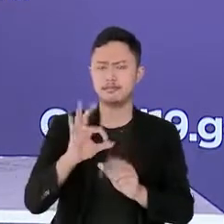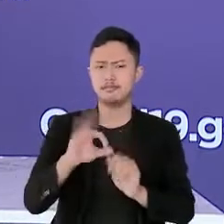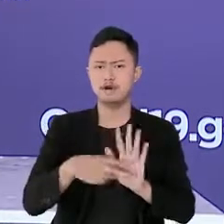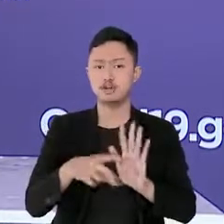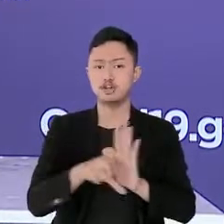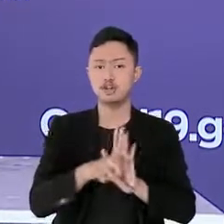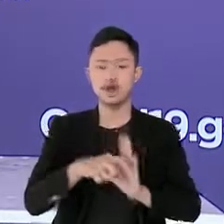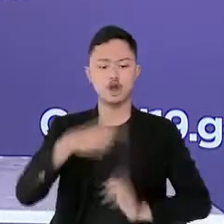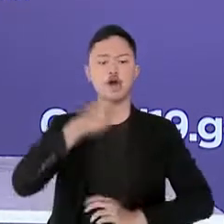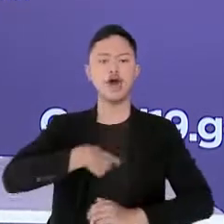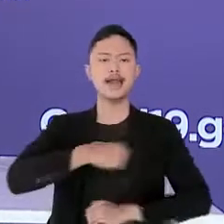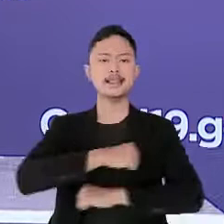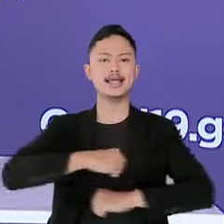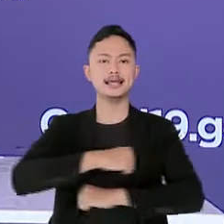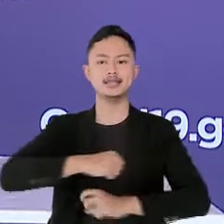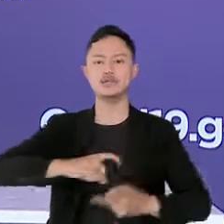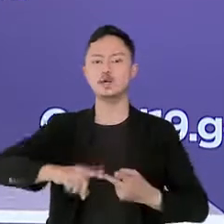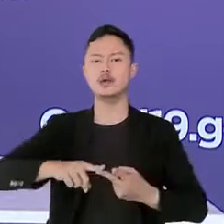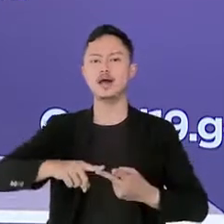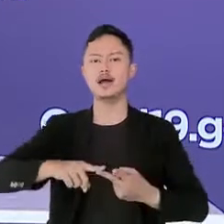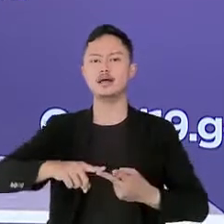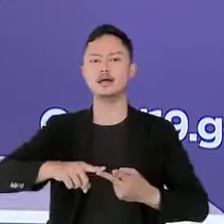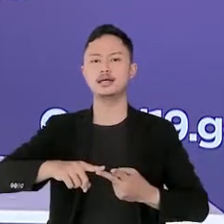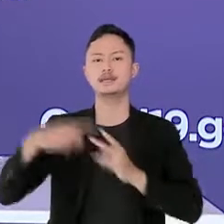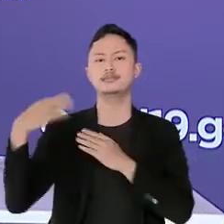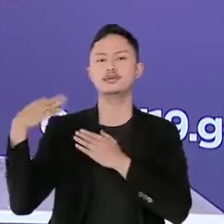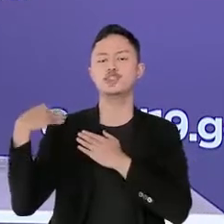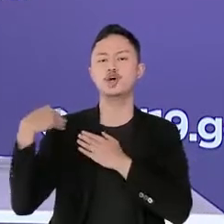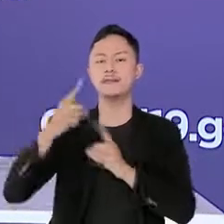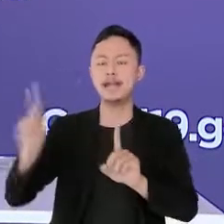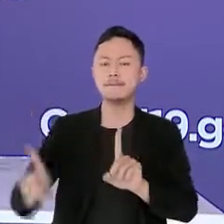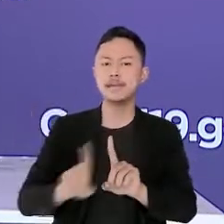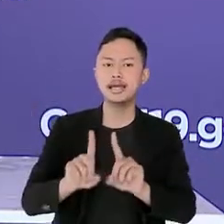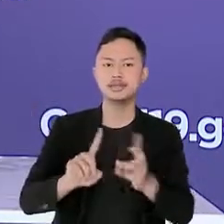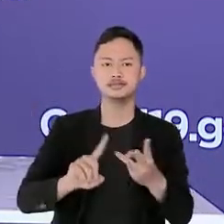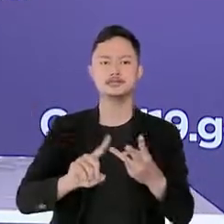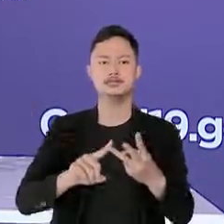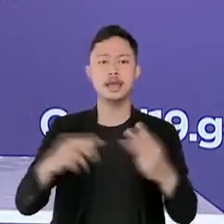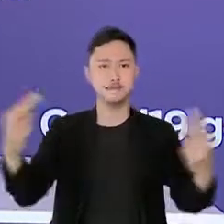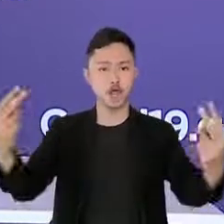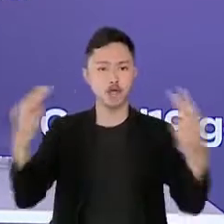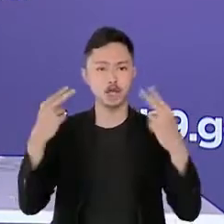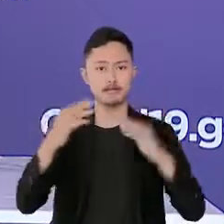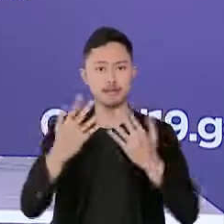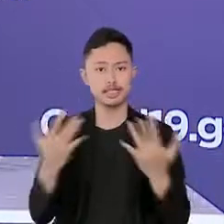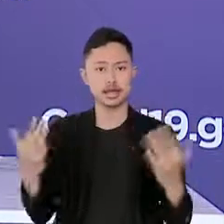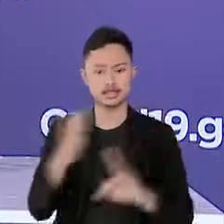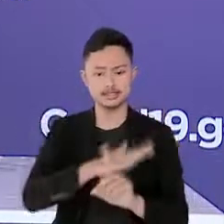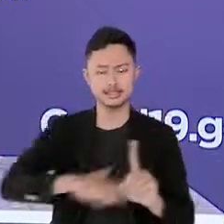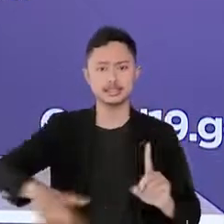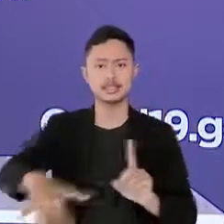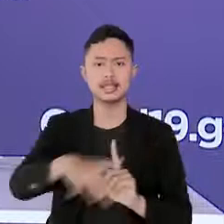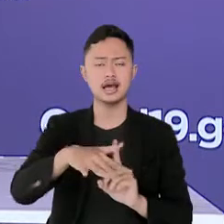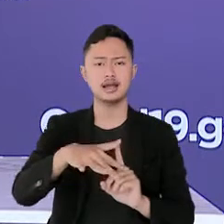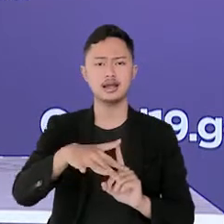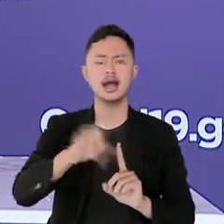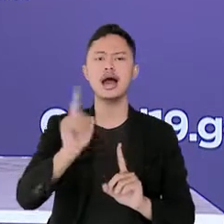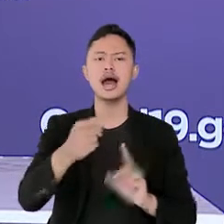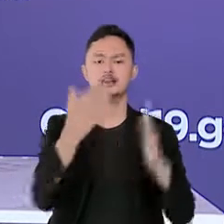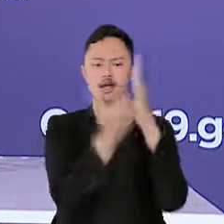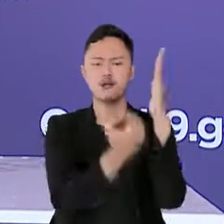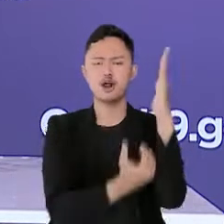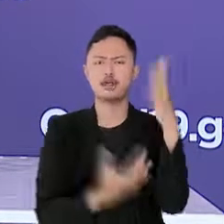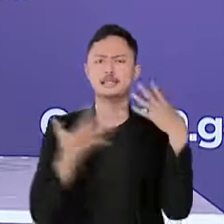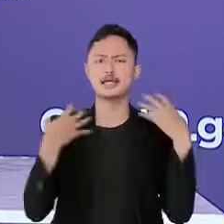seperti atlet ofisial panitia penonton masyarakat di sekitar lokasi harus menjalankan